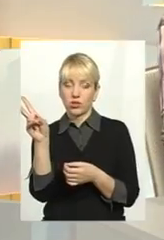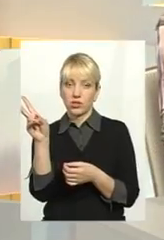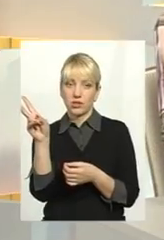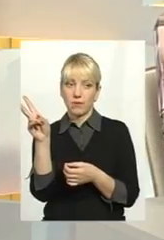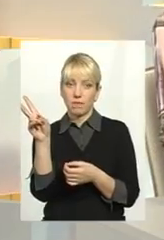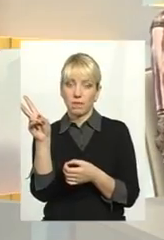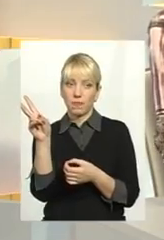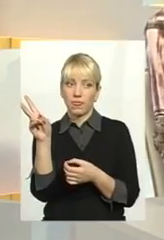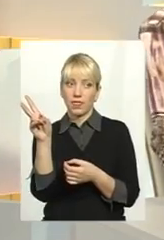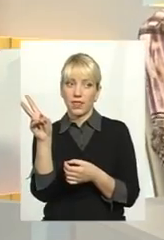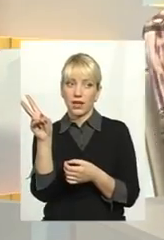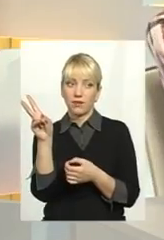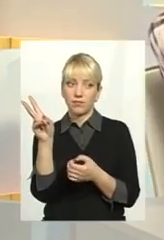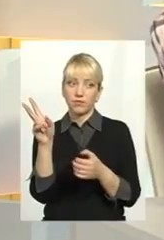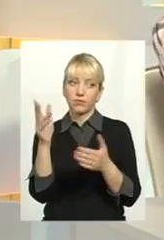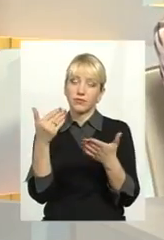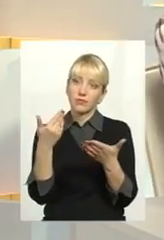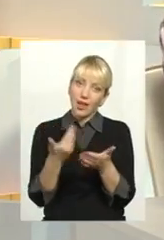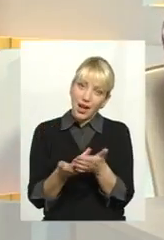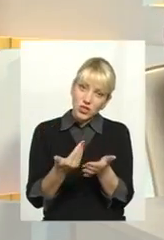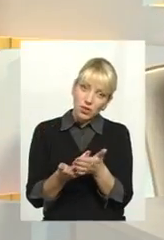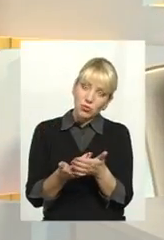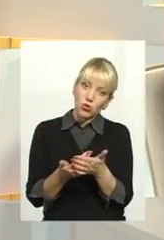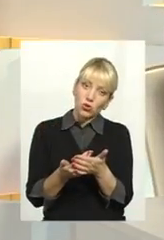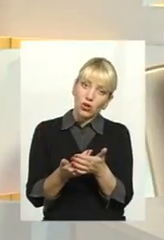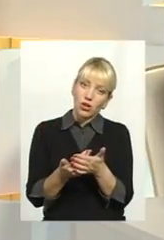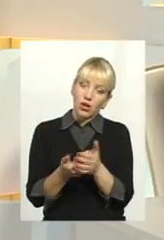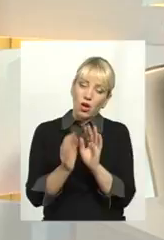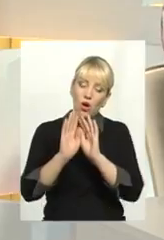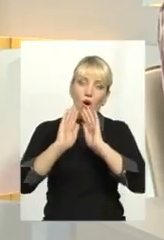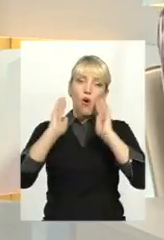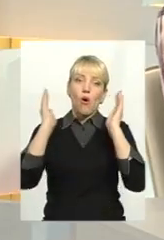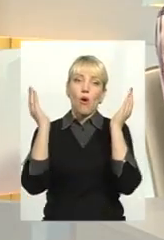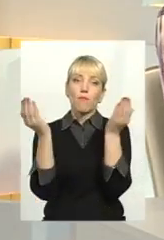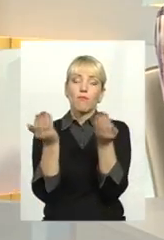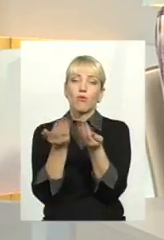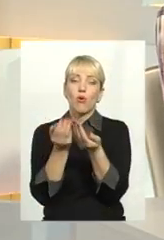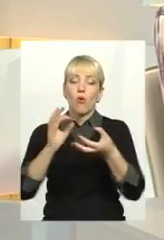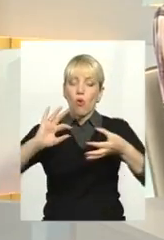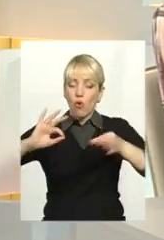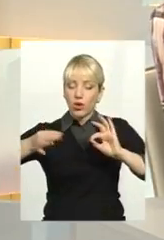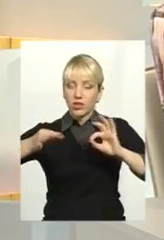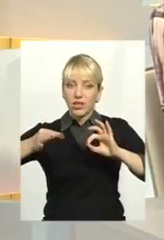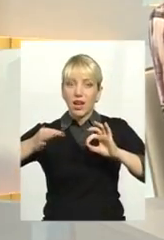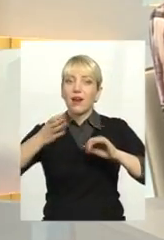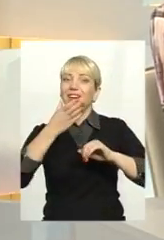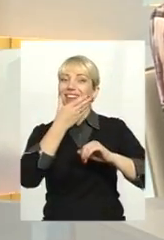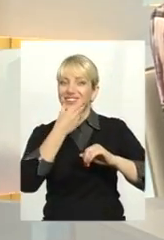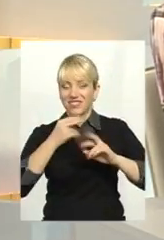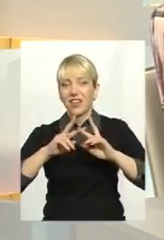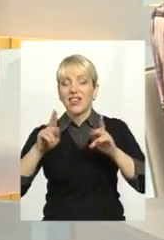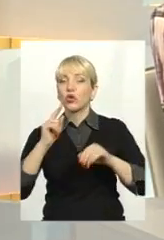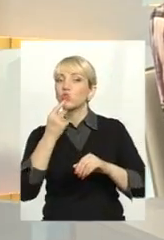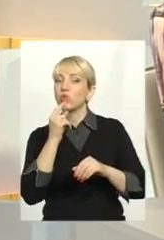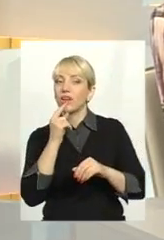запропонували? начебто обгортка красива, так? Як цукерки, вибачте, як цукерки, щоб їх